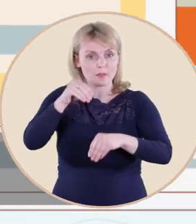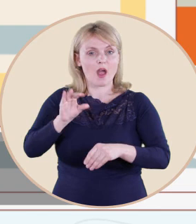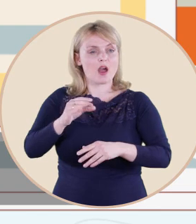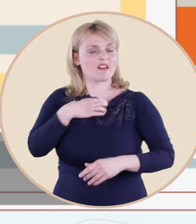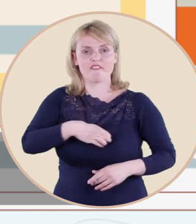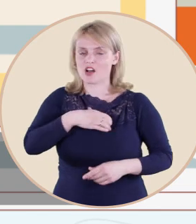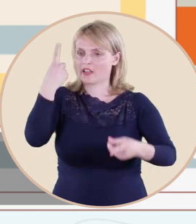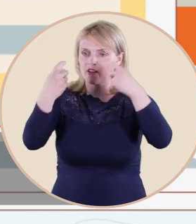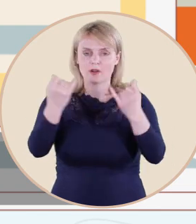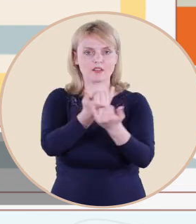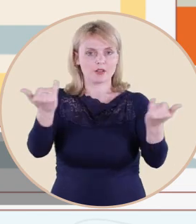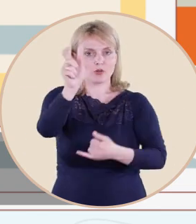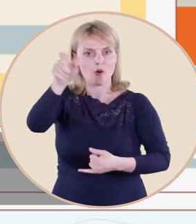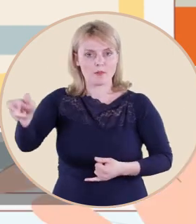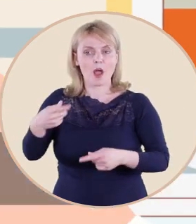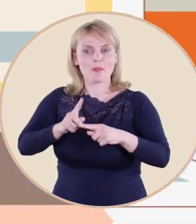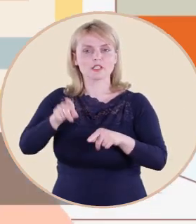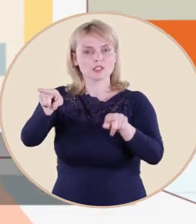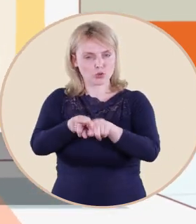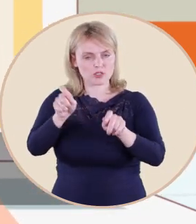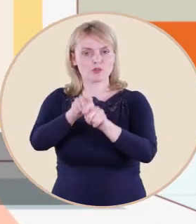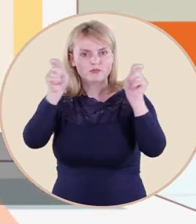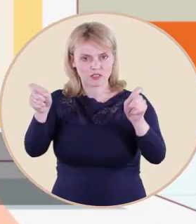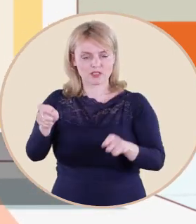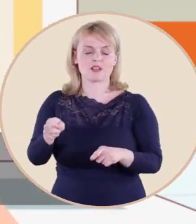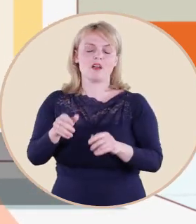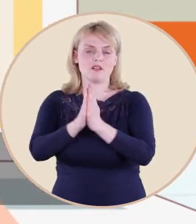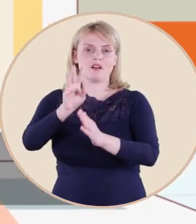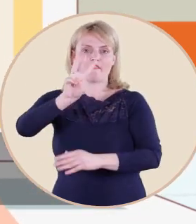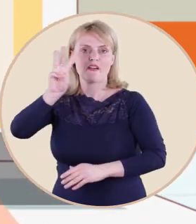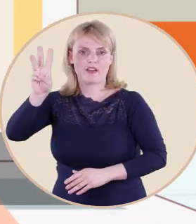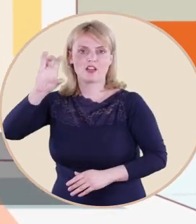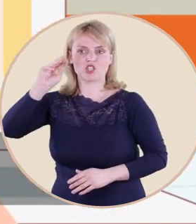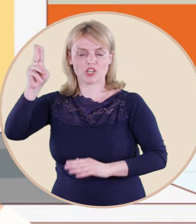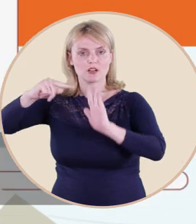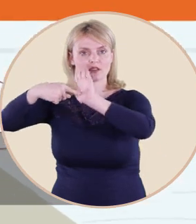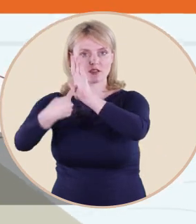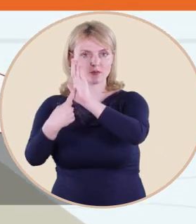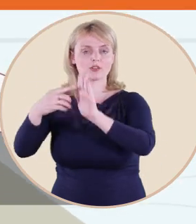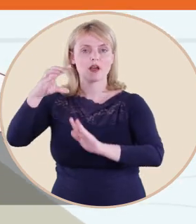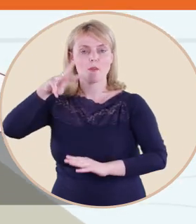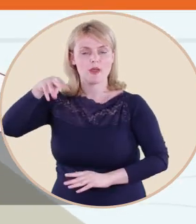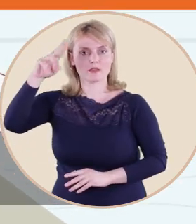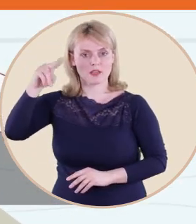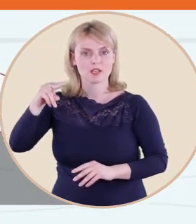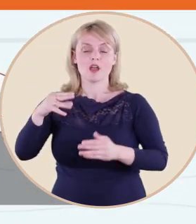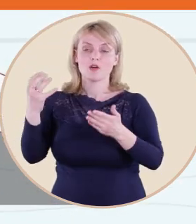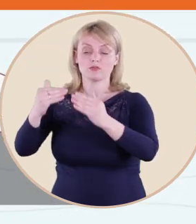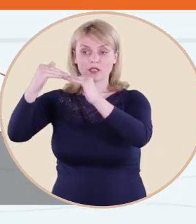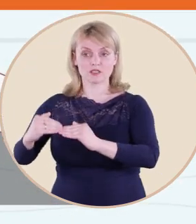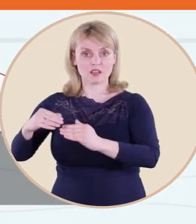interes public. De ce, chiar și tu le poți vedea. Pentru aceasta, intră pe www.cec.md și găsește rubrica